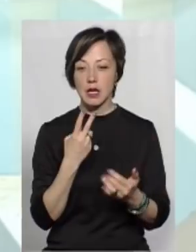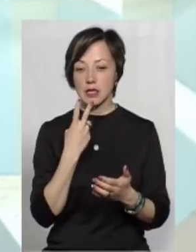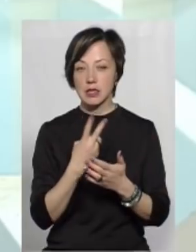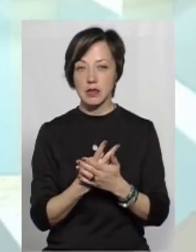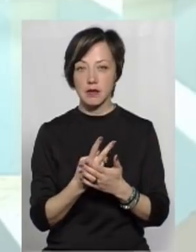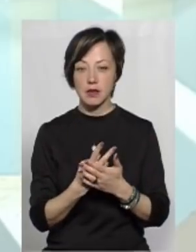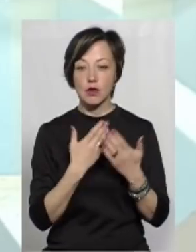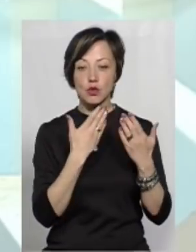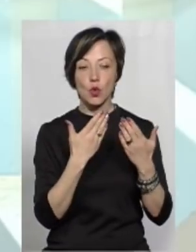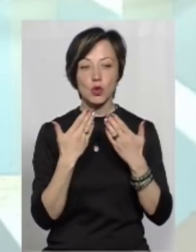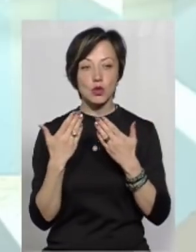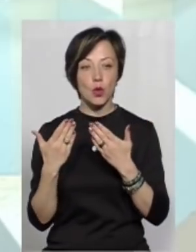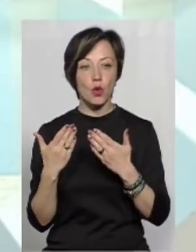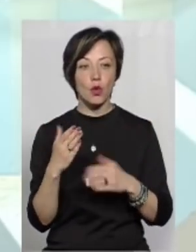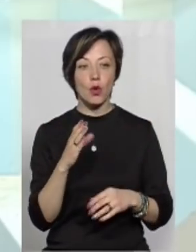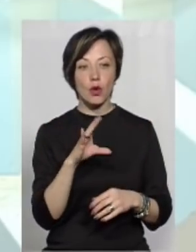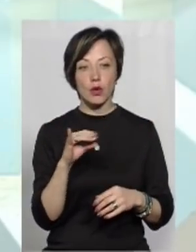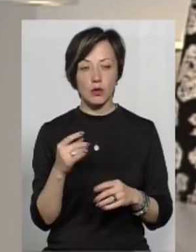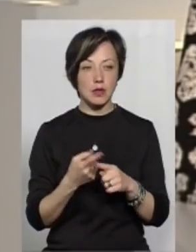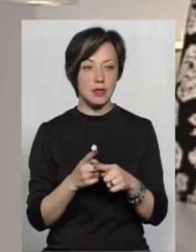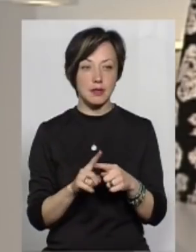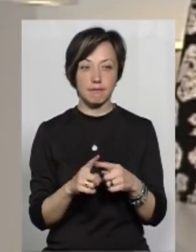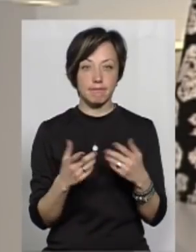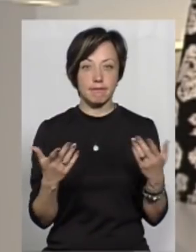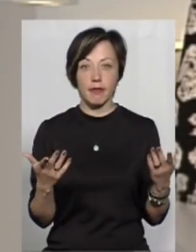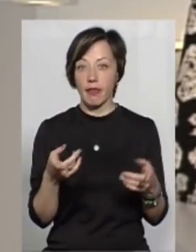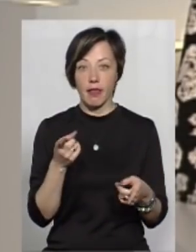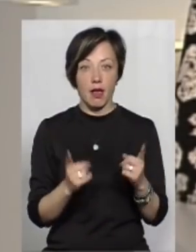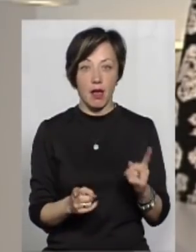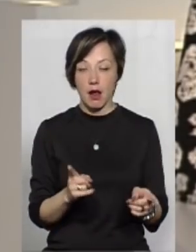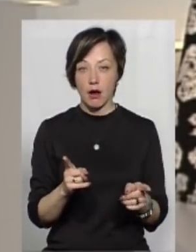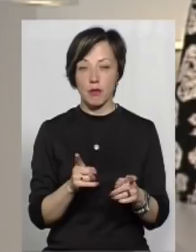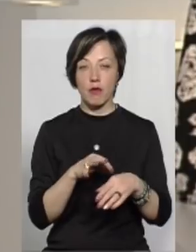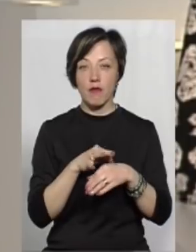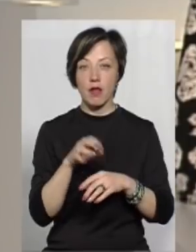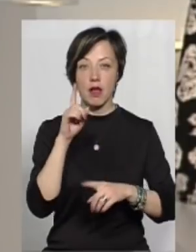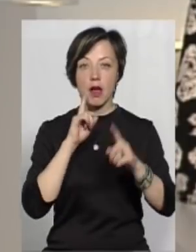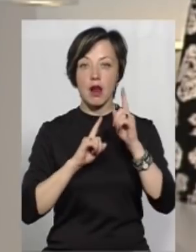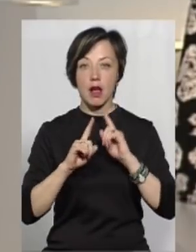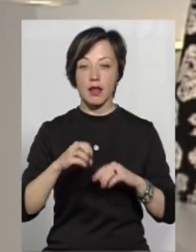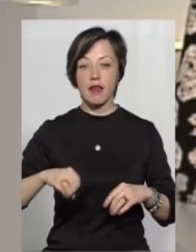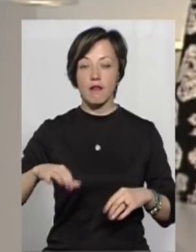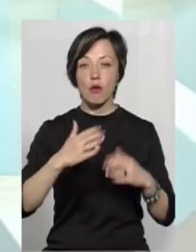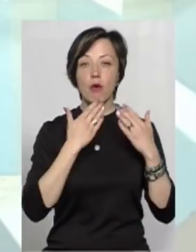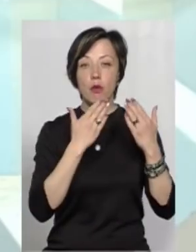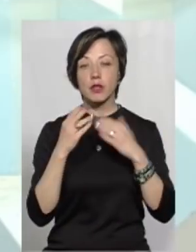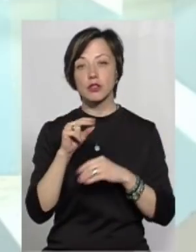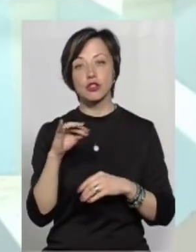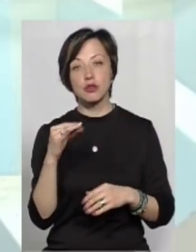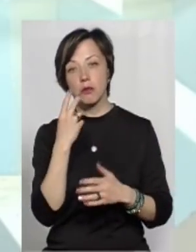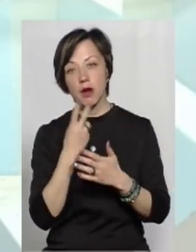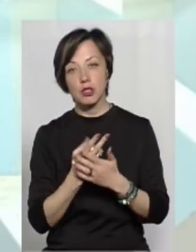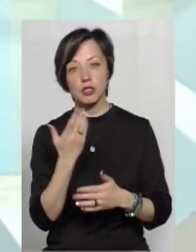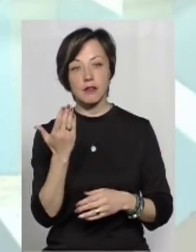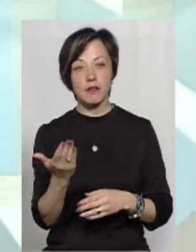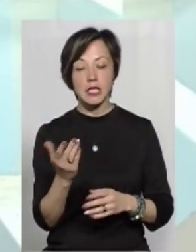соціологію, знаєте, це взагалі сюрреалізм. От провели Рада Європи соціологію. Чи бачите ви